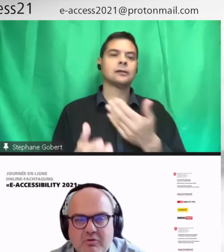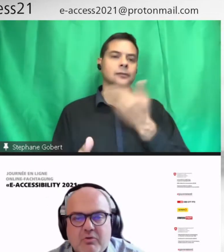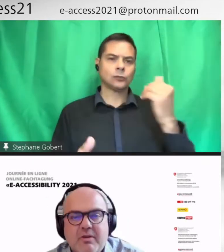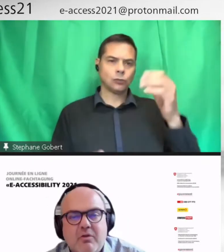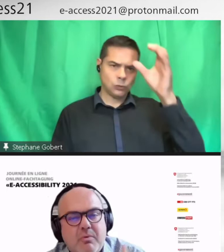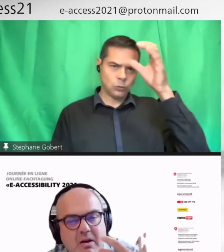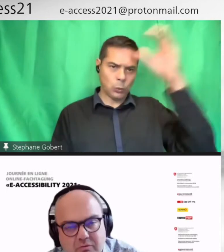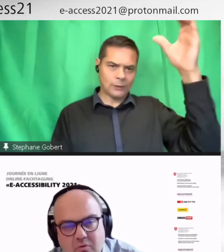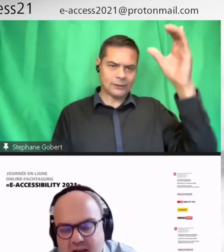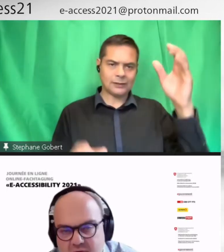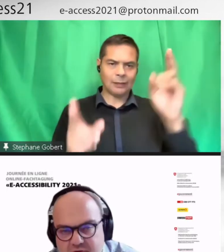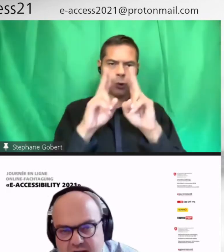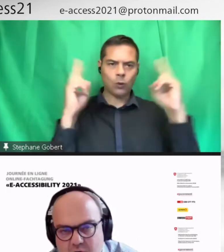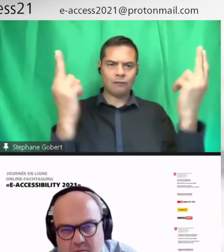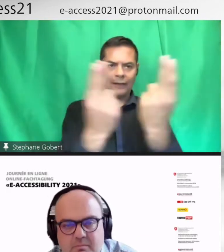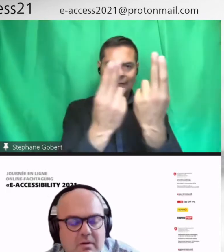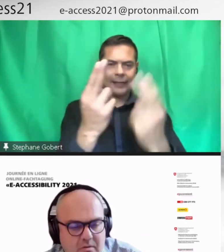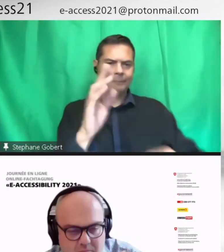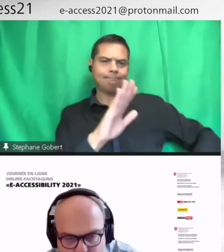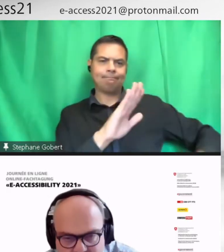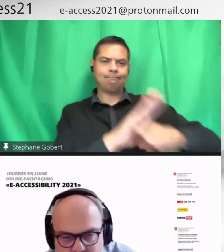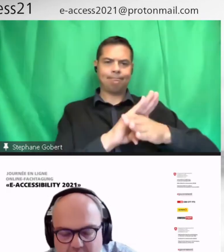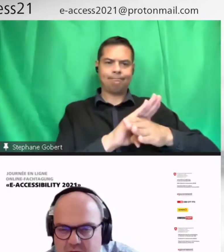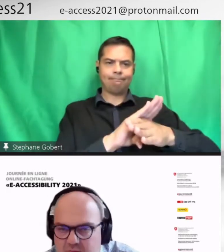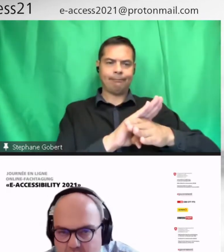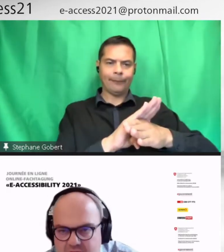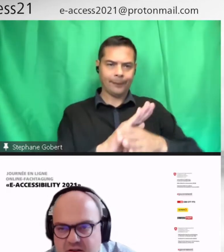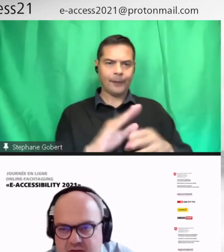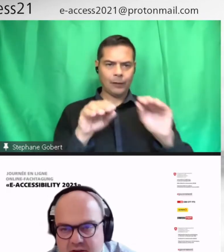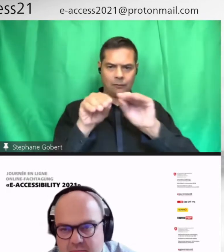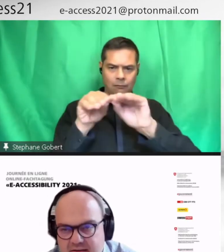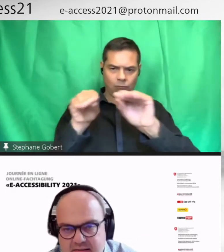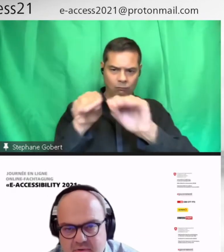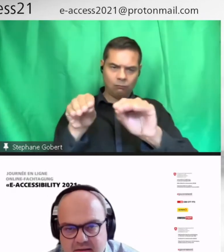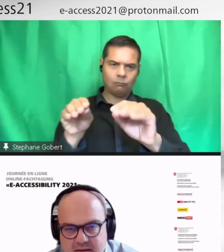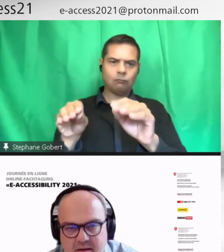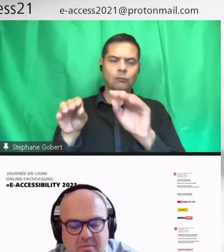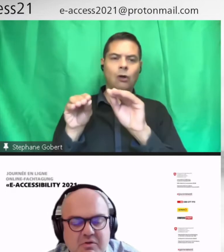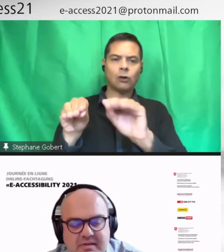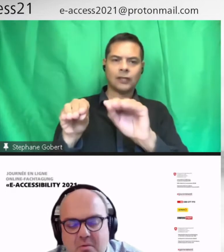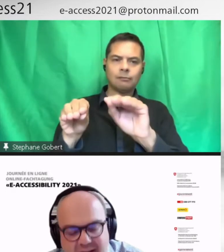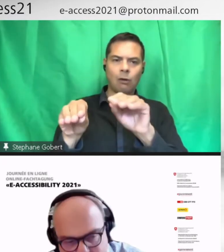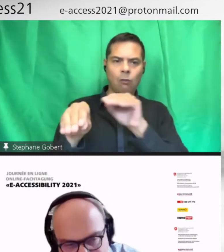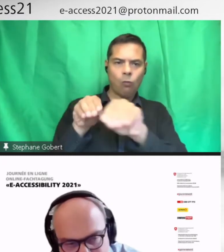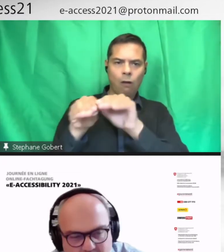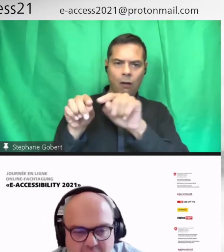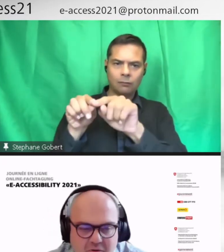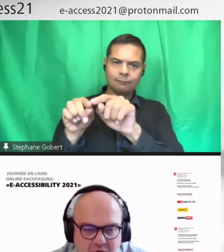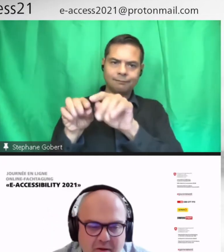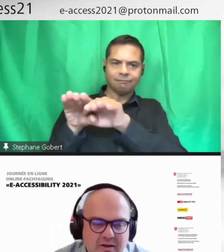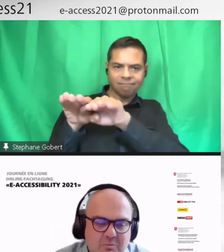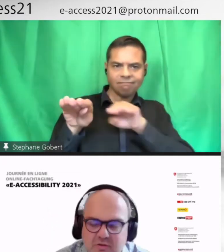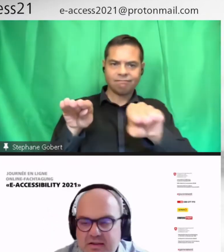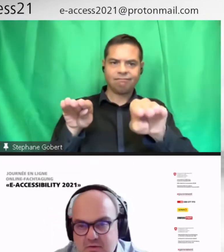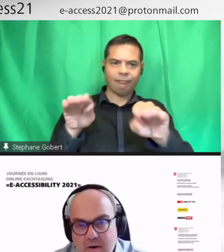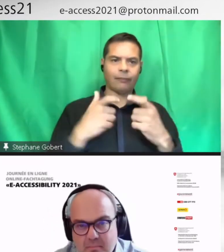on développe un nouveau moyen d'enseignement pour l'école, qu'on réfléchit en termes d'accessibilité. Parce qu'on sait qu'avec les bâtiments, quand on doit faire les